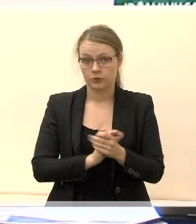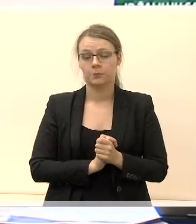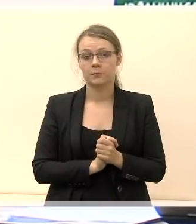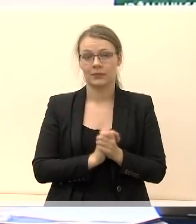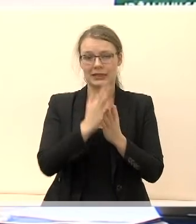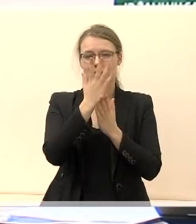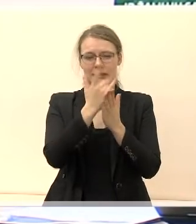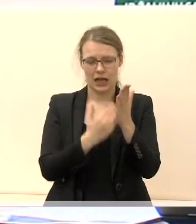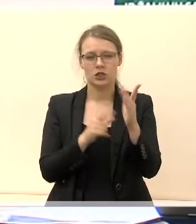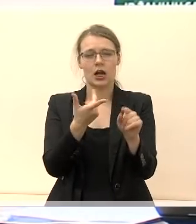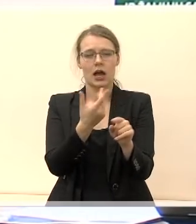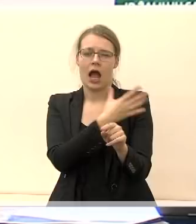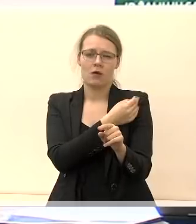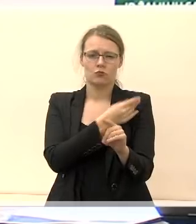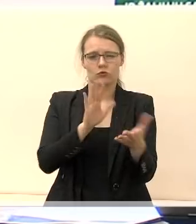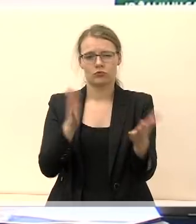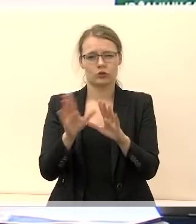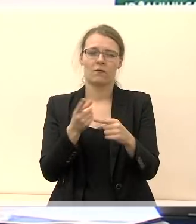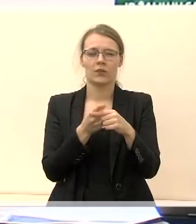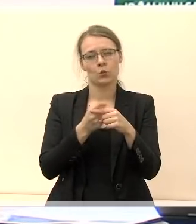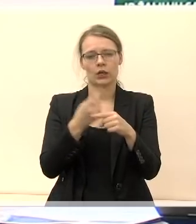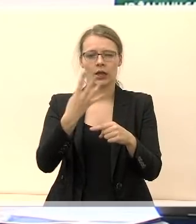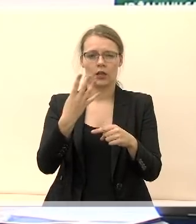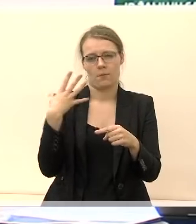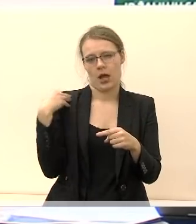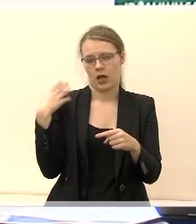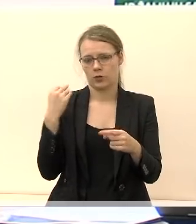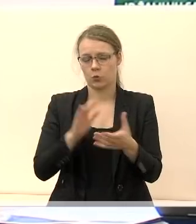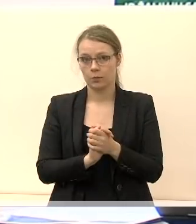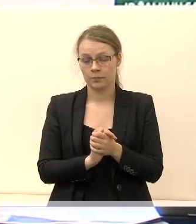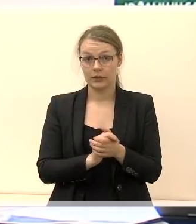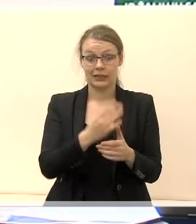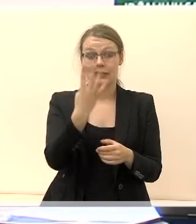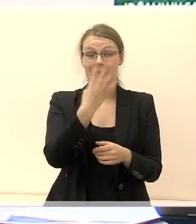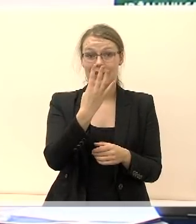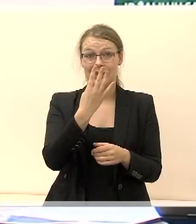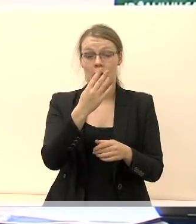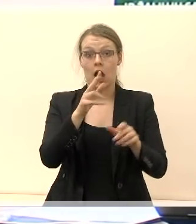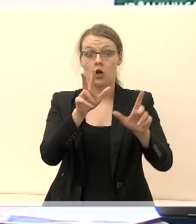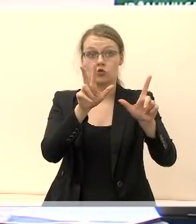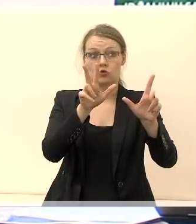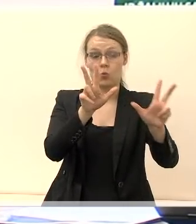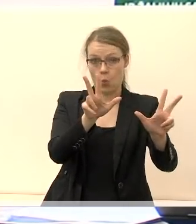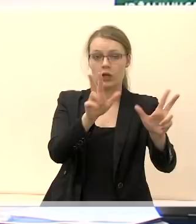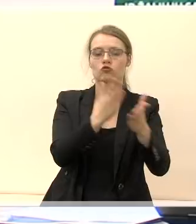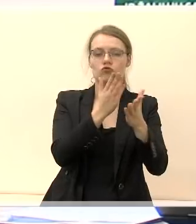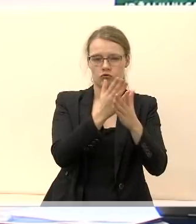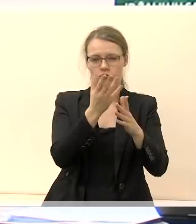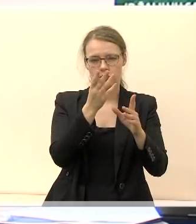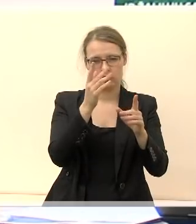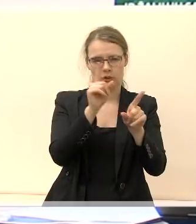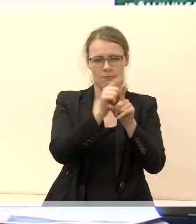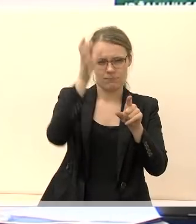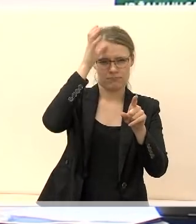Sąrašo amžius yra vidurkis apie ketrasdešimt metų. ketrasdešimt aštuoni yra su aukštojų išsilavinimų, du